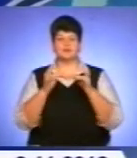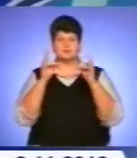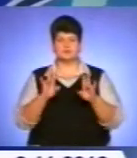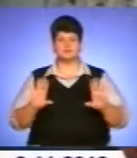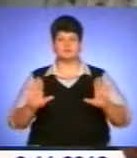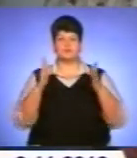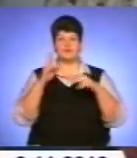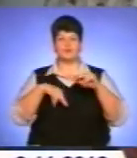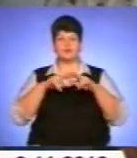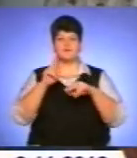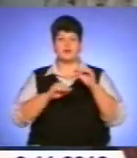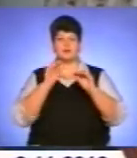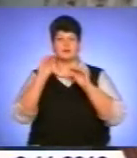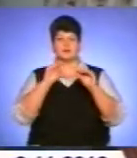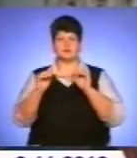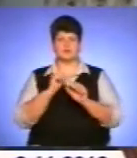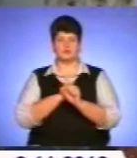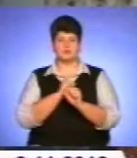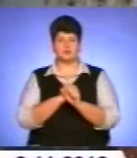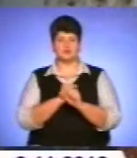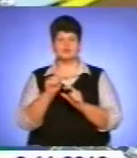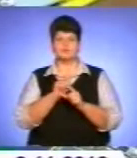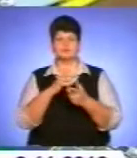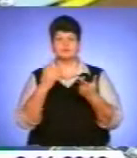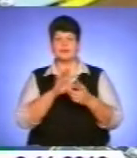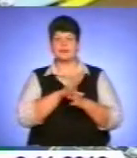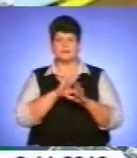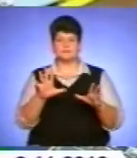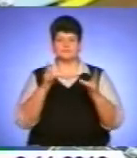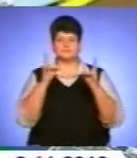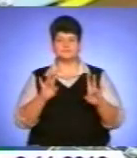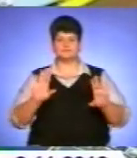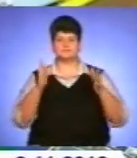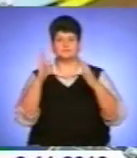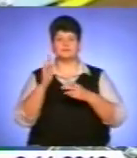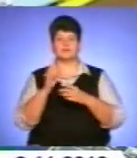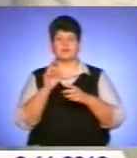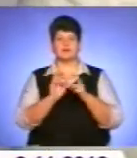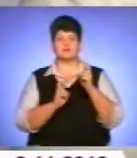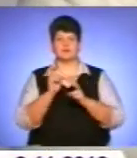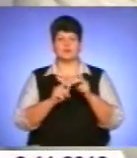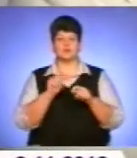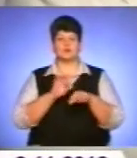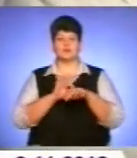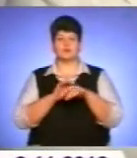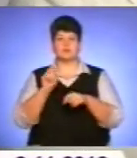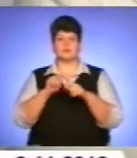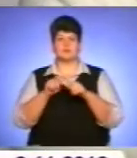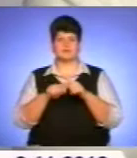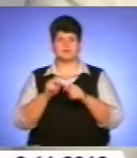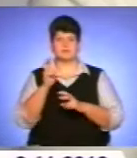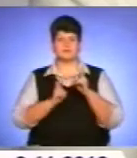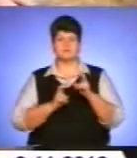виконання будівельних і монтажних робіт. Щоб попередити нещасні випадки на виробництві, працівники фонду проводять перевірки стану охорони праці на